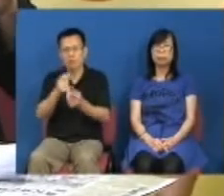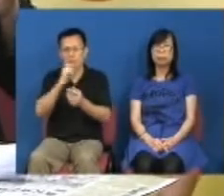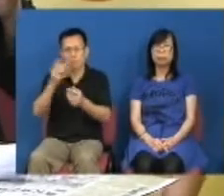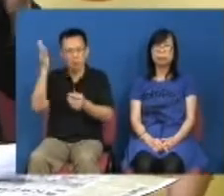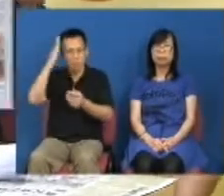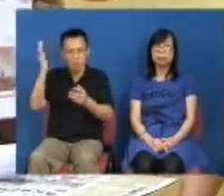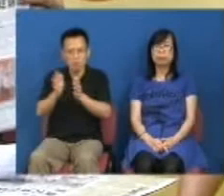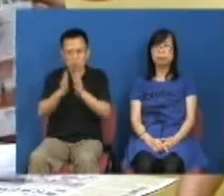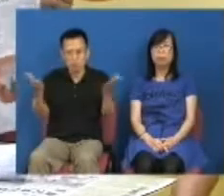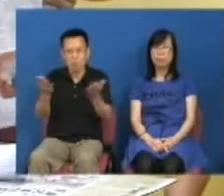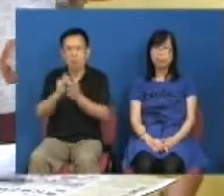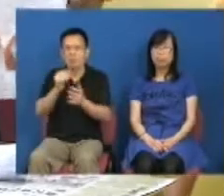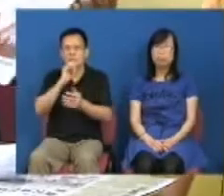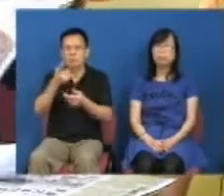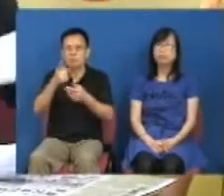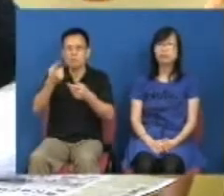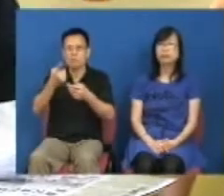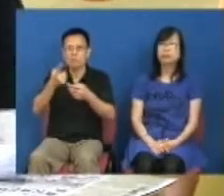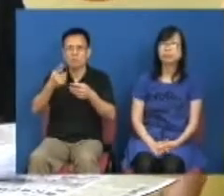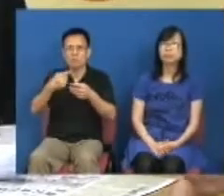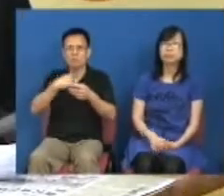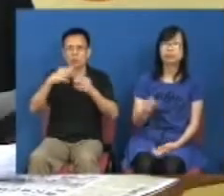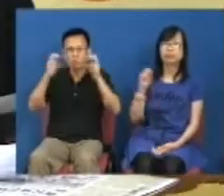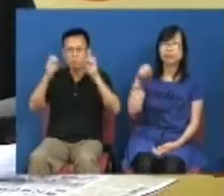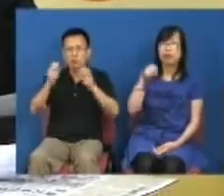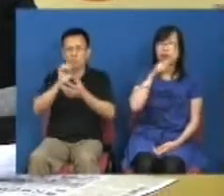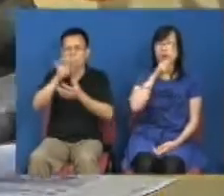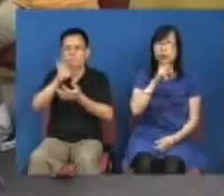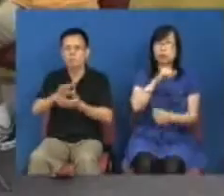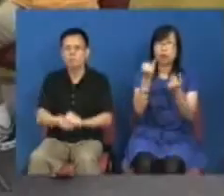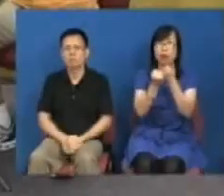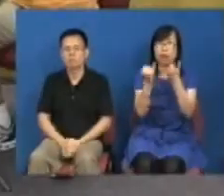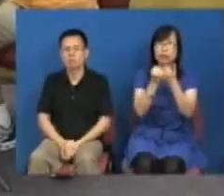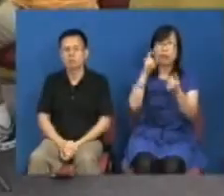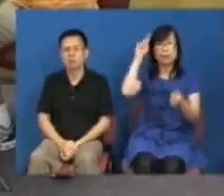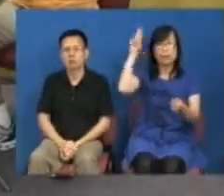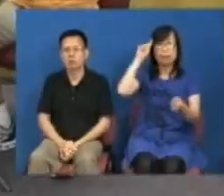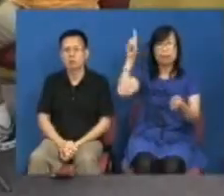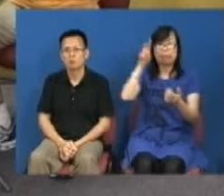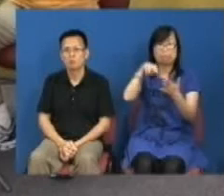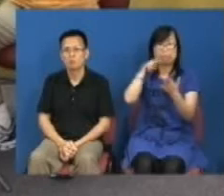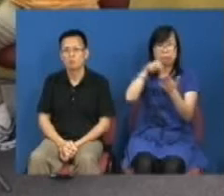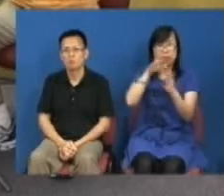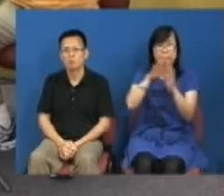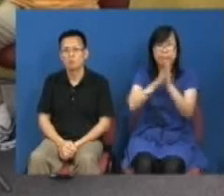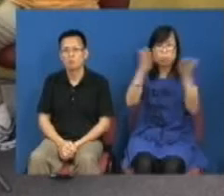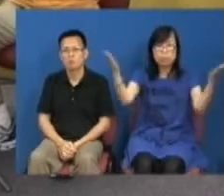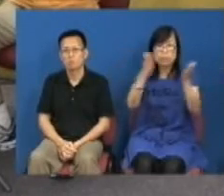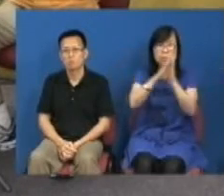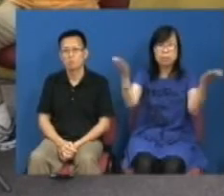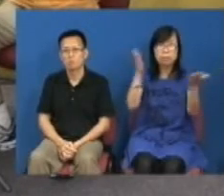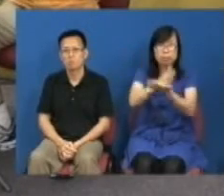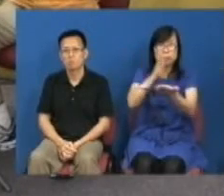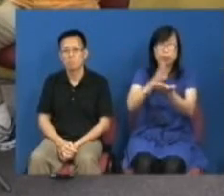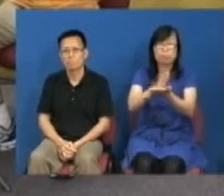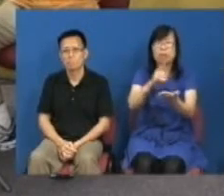版是有上面的主要报道是的很多学生知道你每天看报纸看不同的报纸就说不同的偏